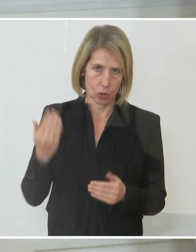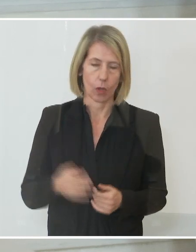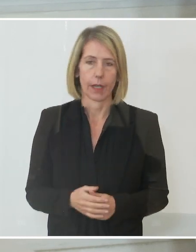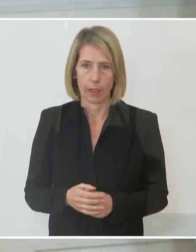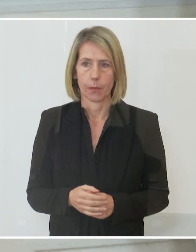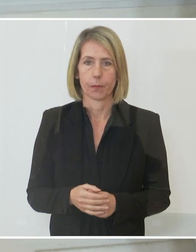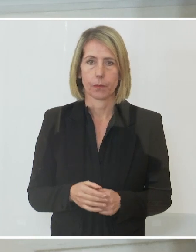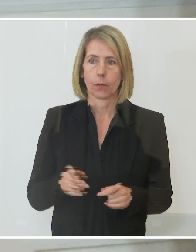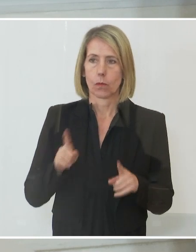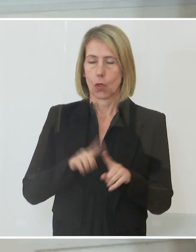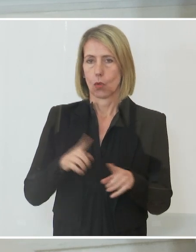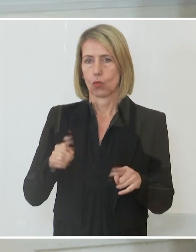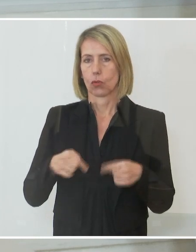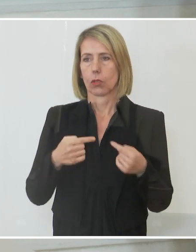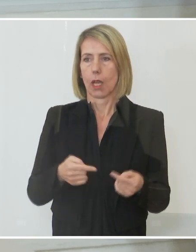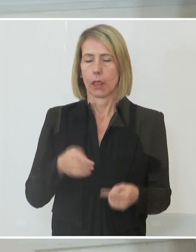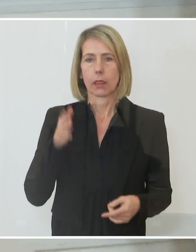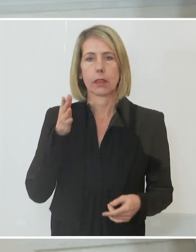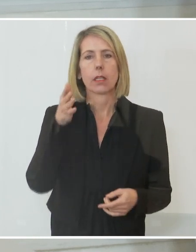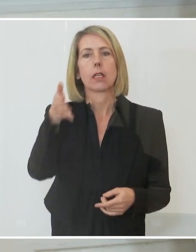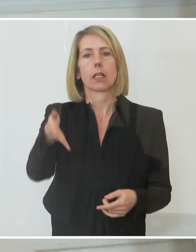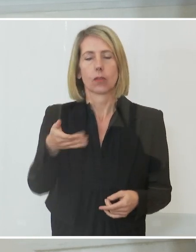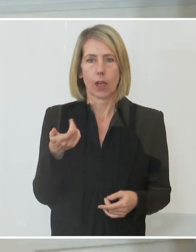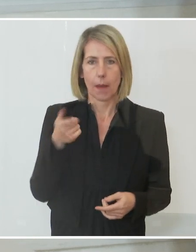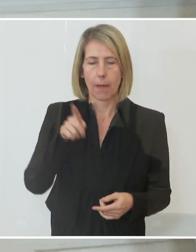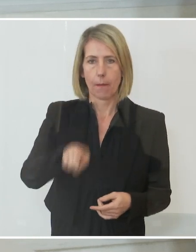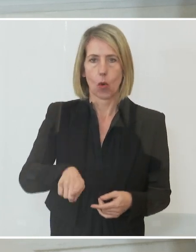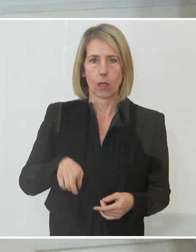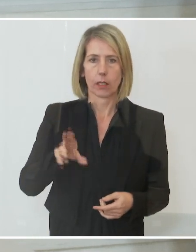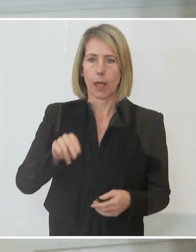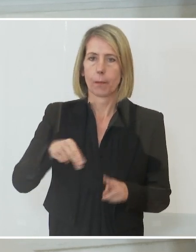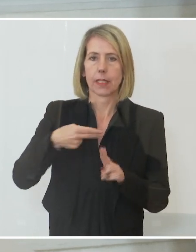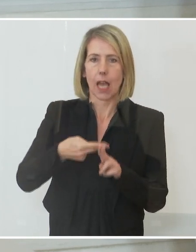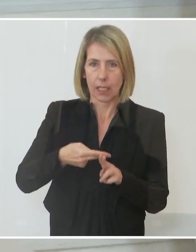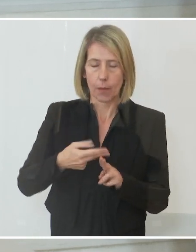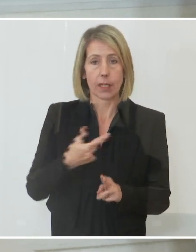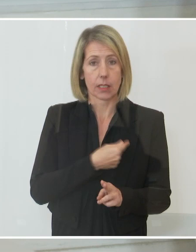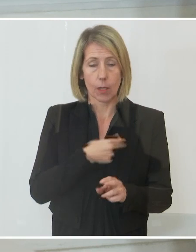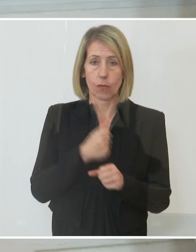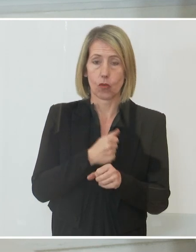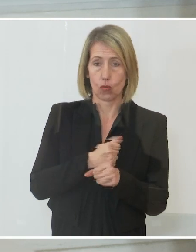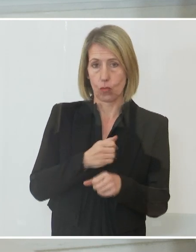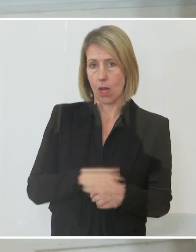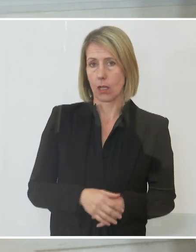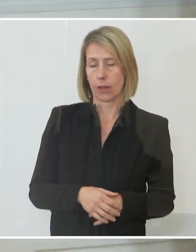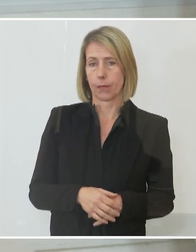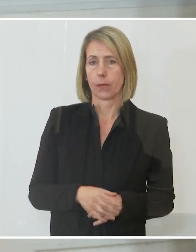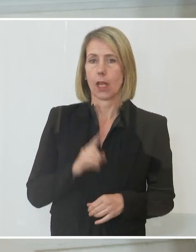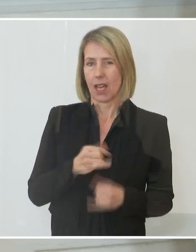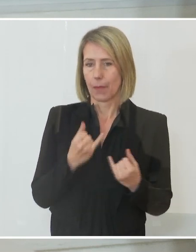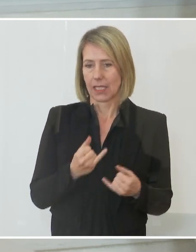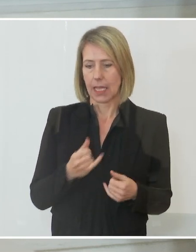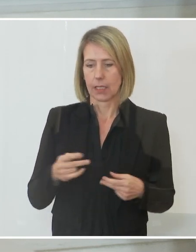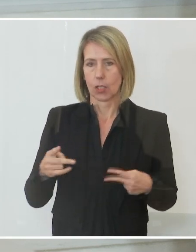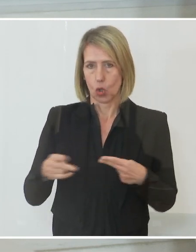und dann eben irgendwann in einigen Monaten einen Booster mit dieser angepassten Impfung macht. Kurzfristig würde es bede